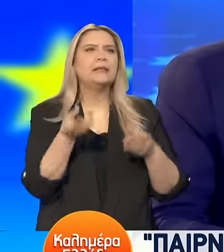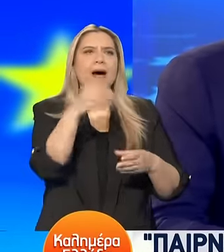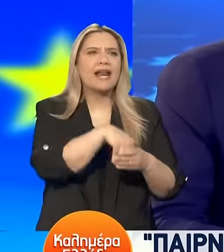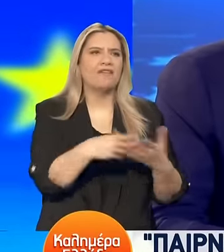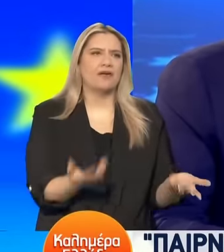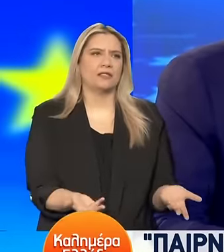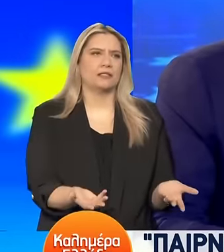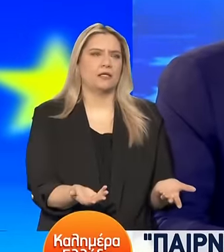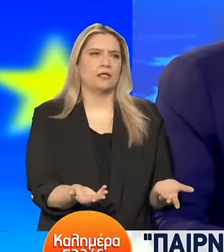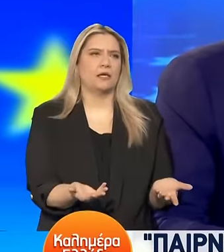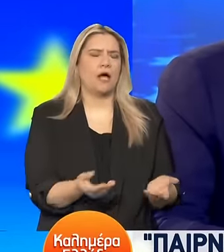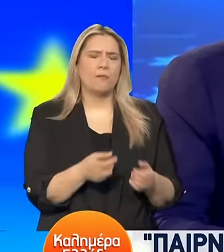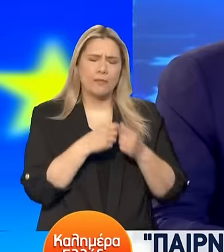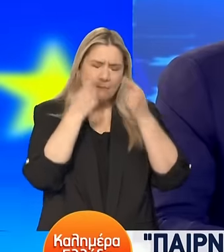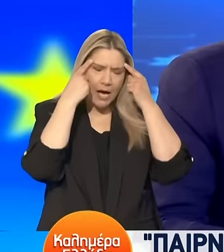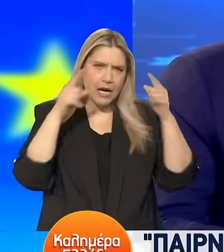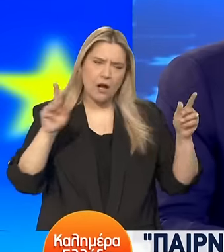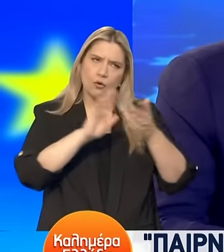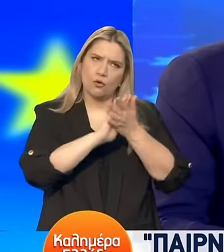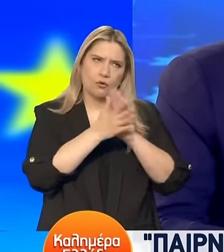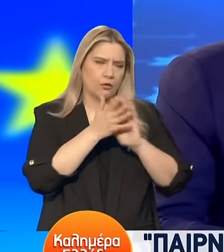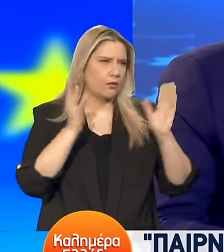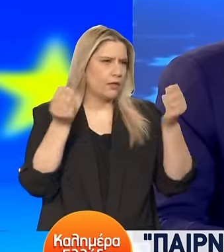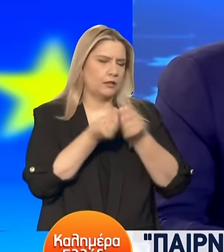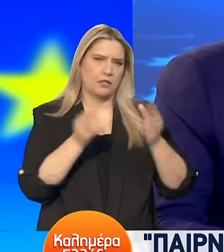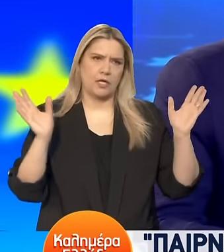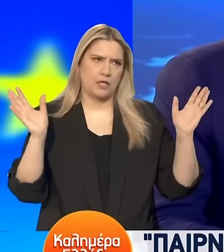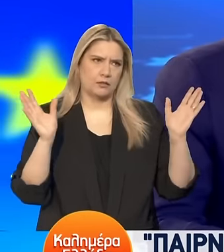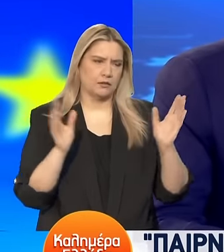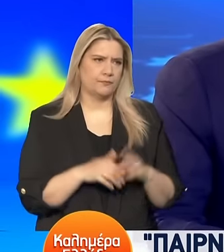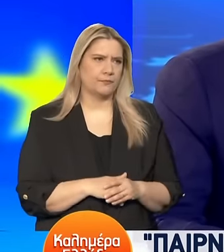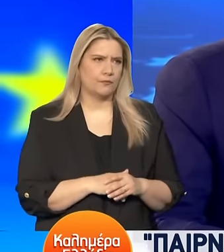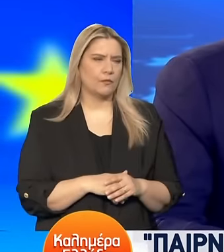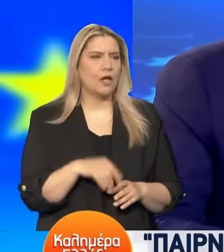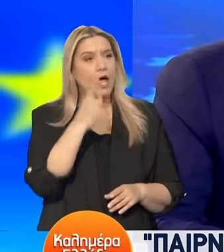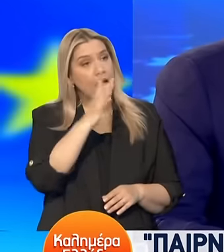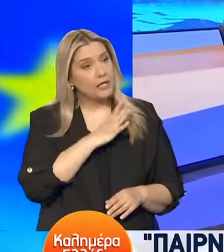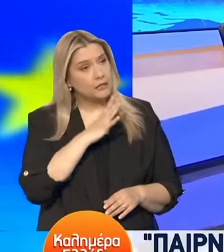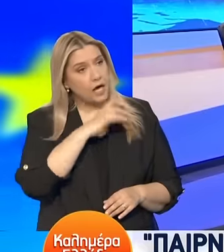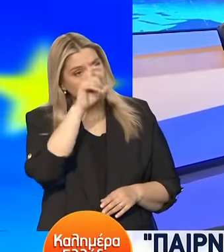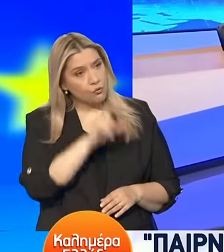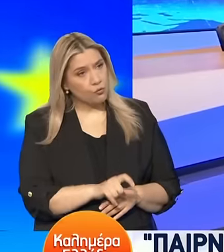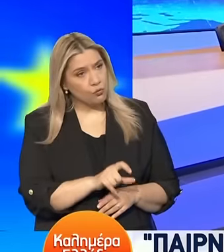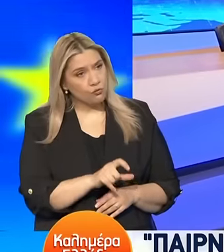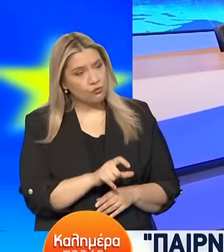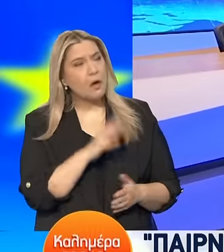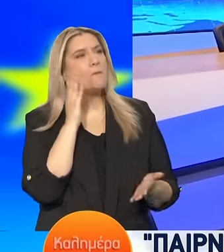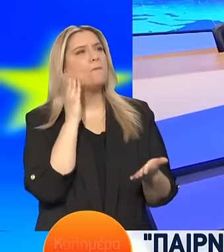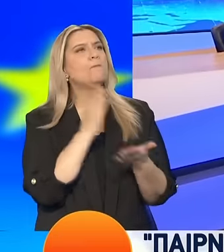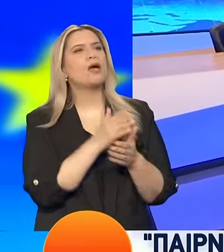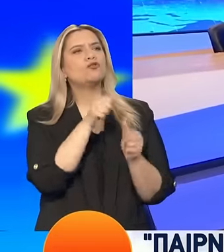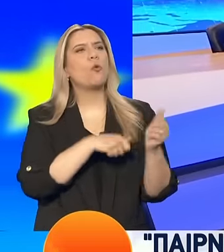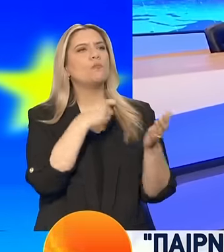Να το συζητήσουμε γιατί είναι σημαντικό Είναι παράλογο Να δεχόμαστε ότι ένας άνθρωπος Με ένα μέσο μισθό